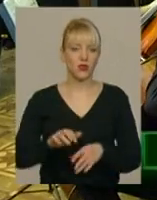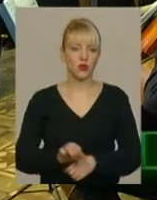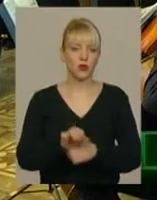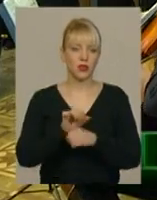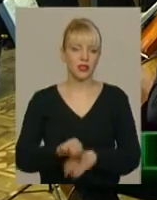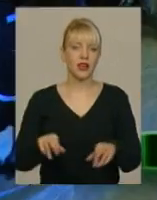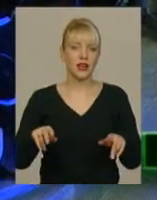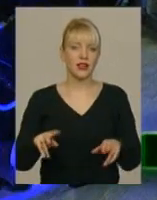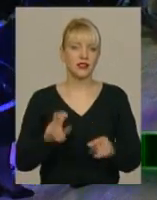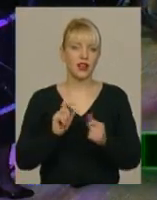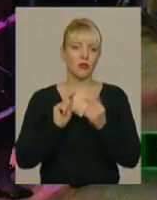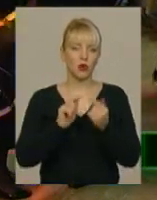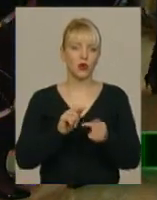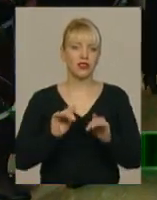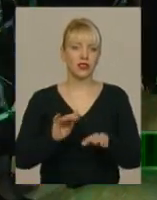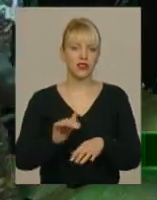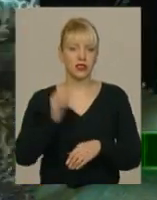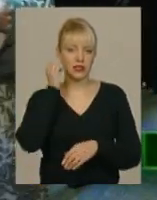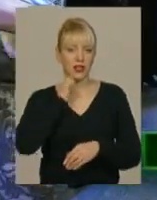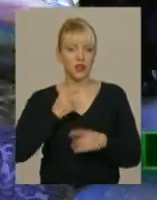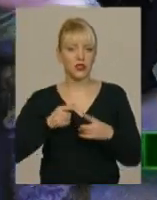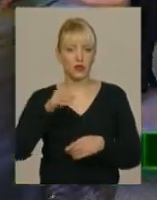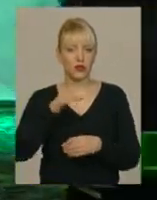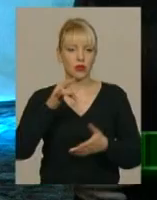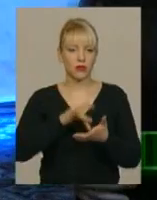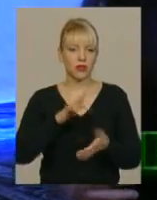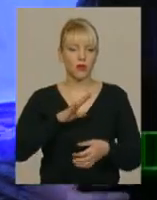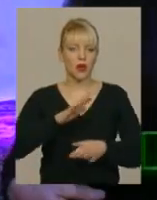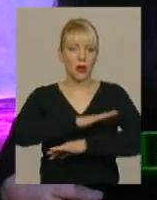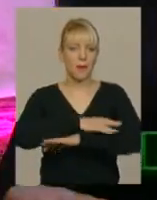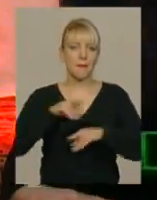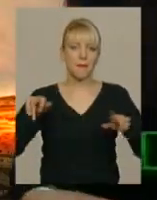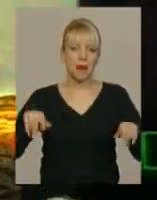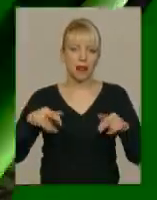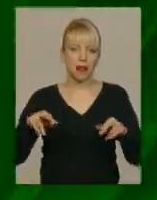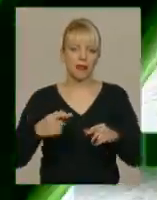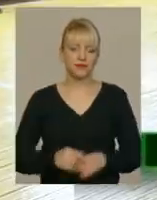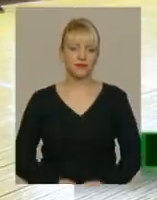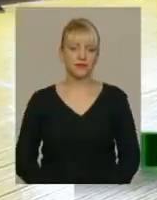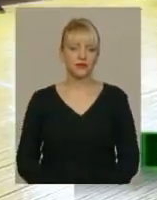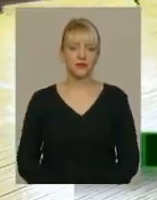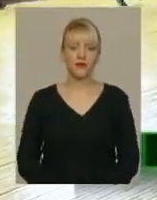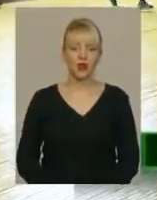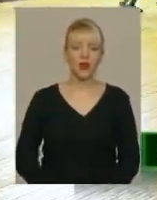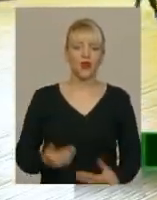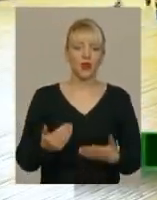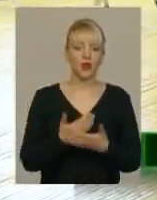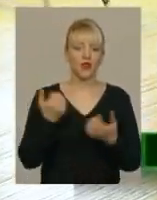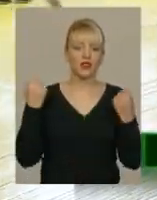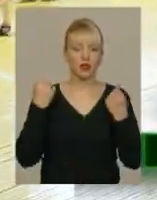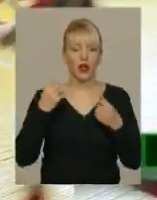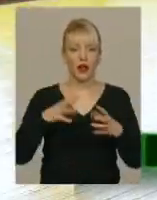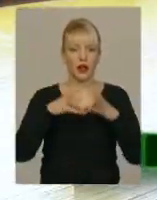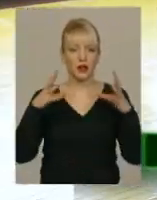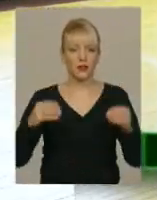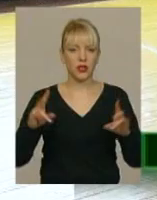Танці, як протидія старості, в обласному центрі відбувся бал сивочолих дам і кавалерів. Новини спорту. Регбійний